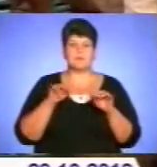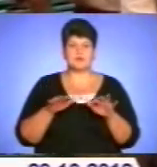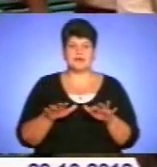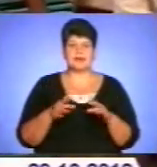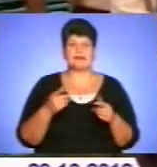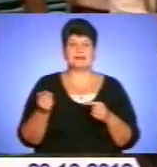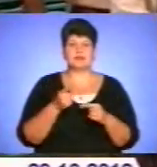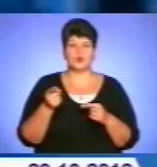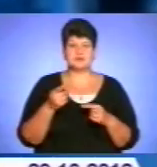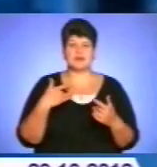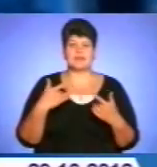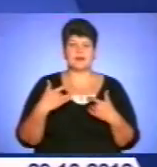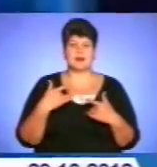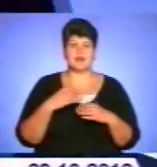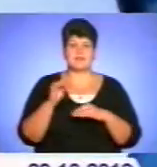театральні вечори.